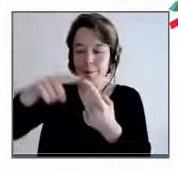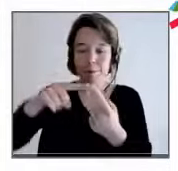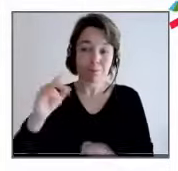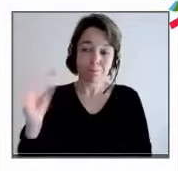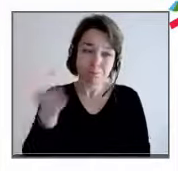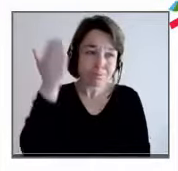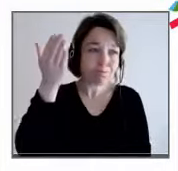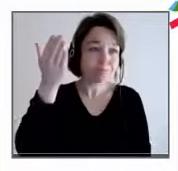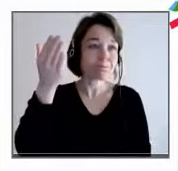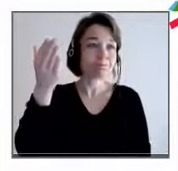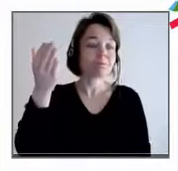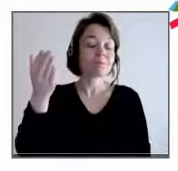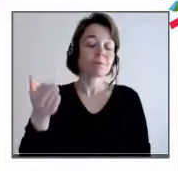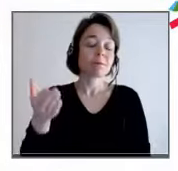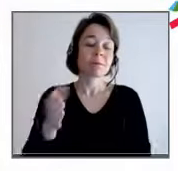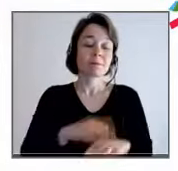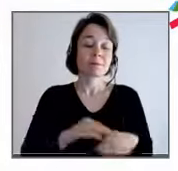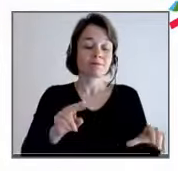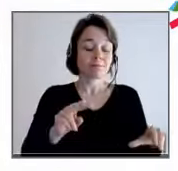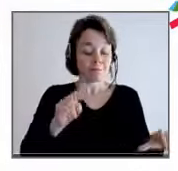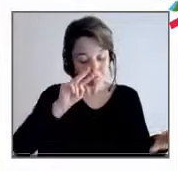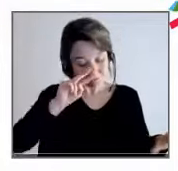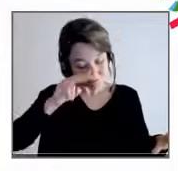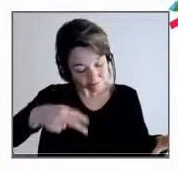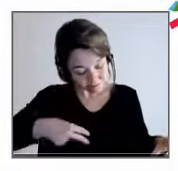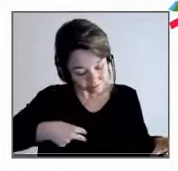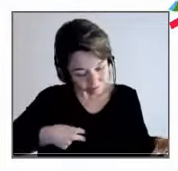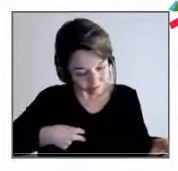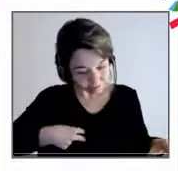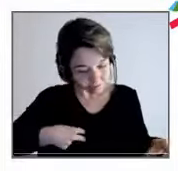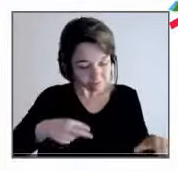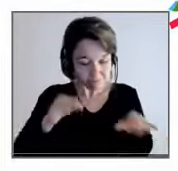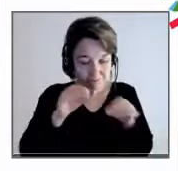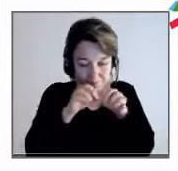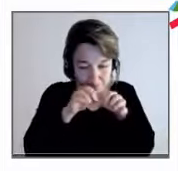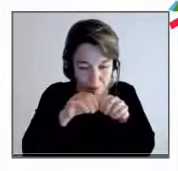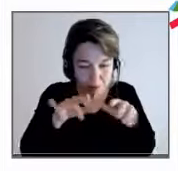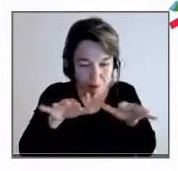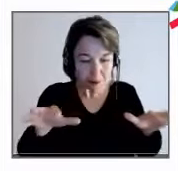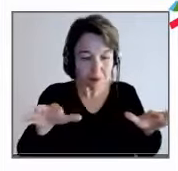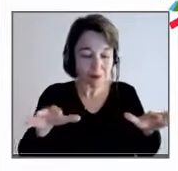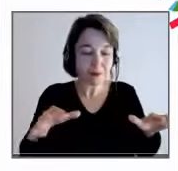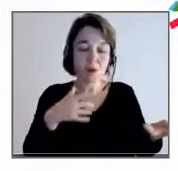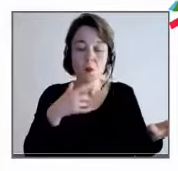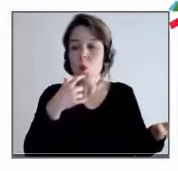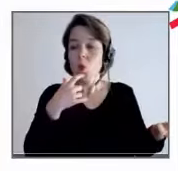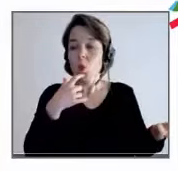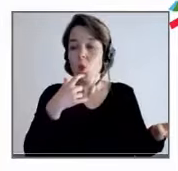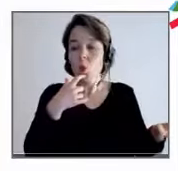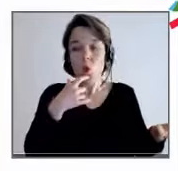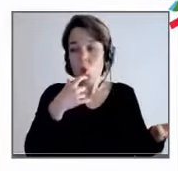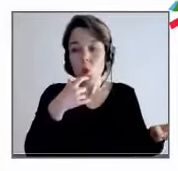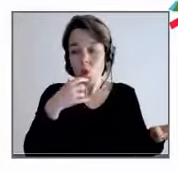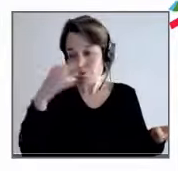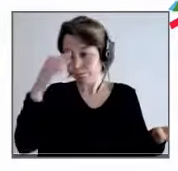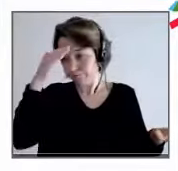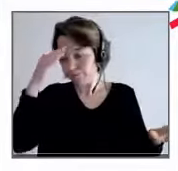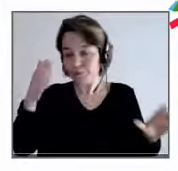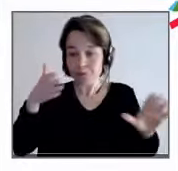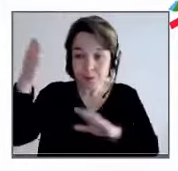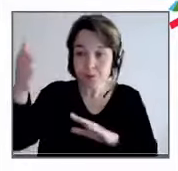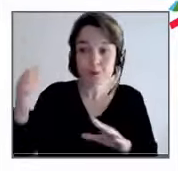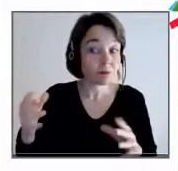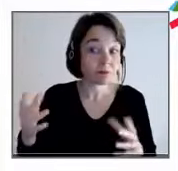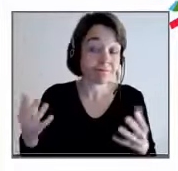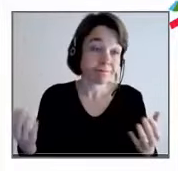pandémie, mais que nous apprennent tous les autres défis qui mettent en scène le fait que notre famille humaine est une